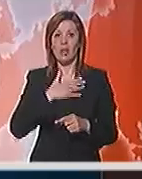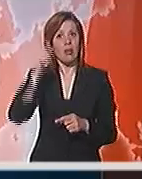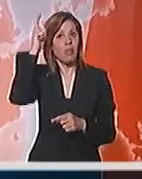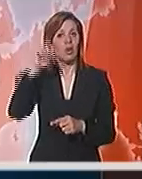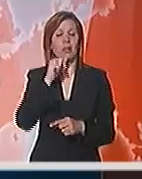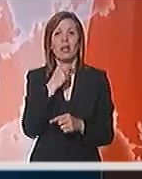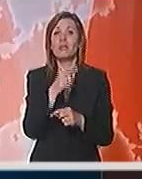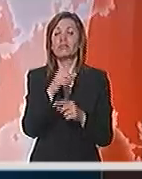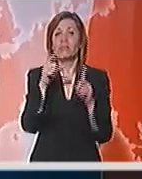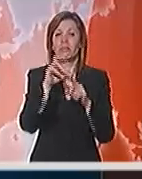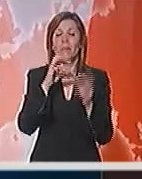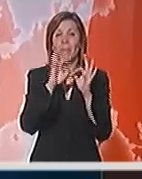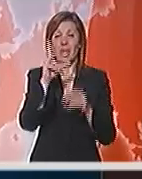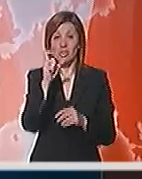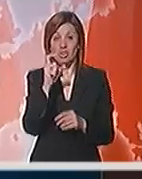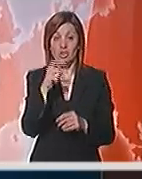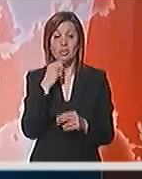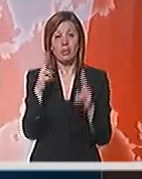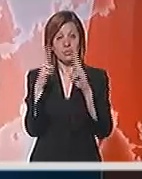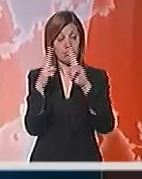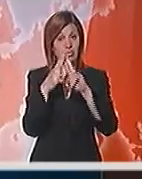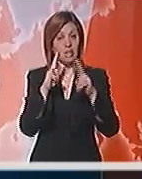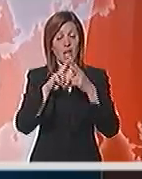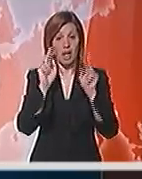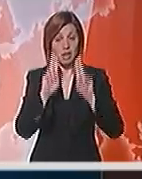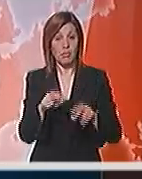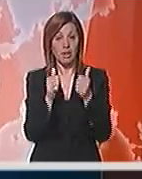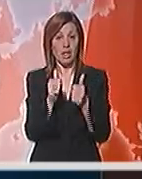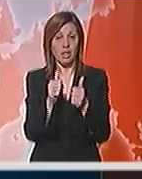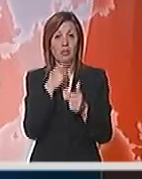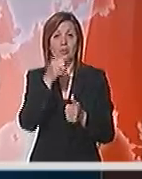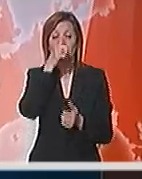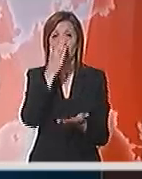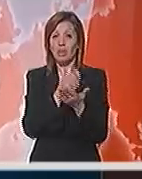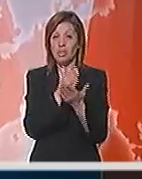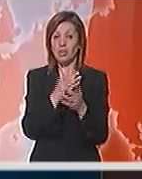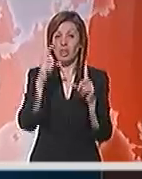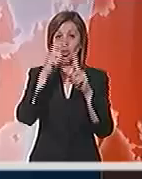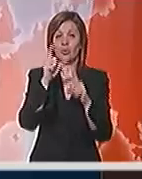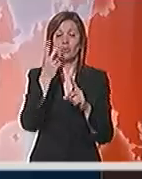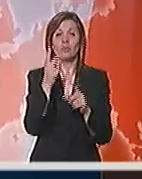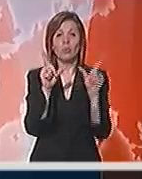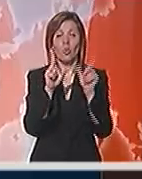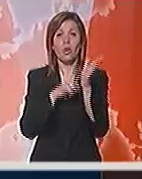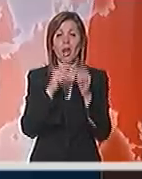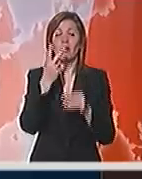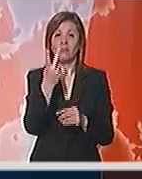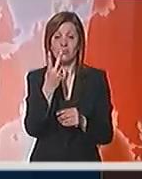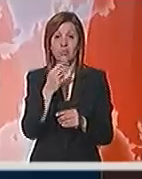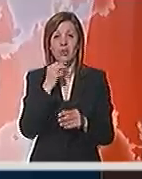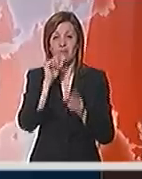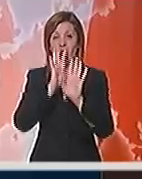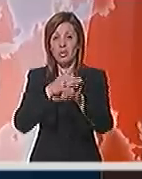grada Beča se susrećuje jer mislim da su što se tiče Dunava, Dunavske strategije, mnogobrnih